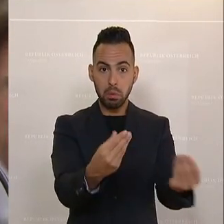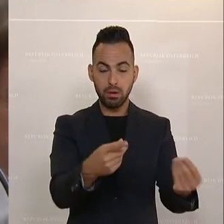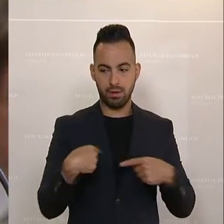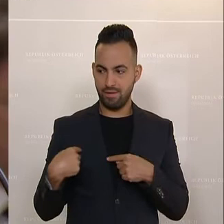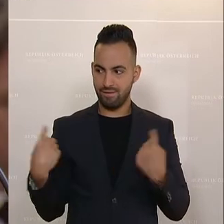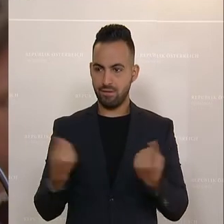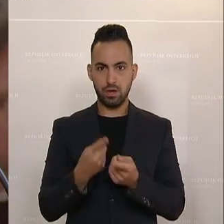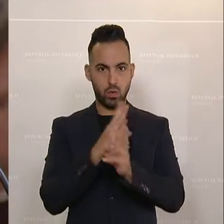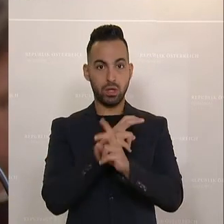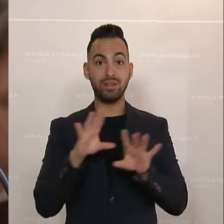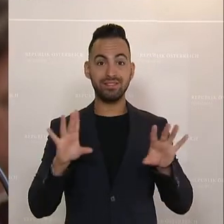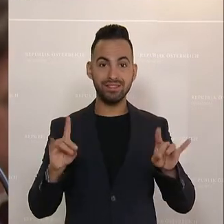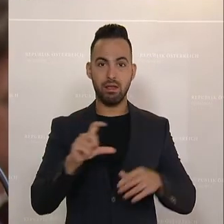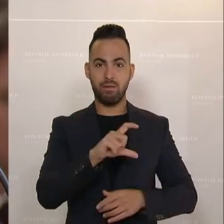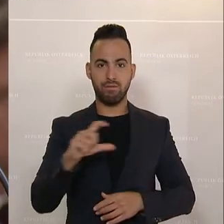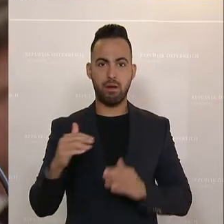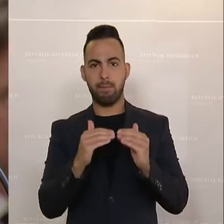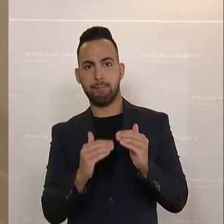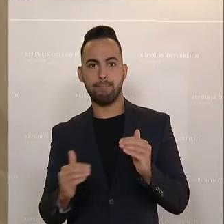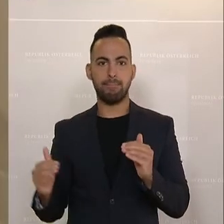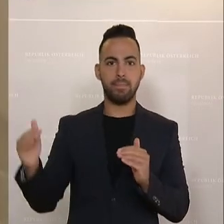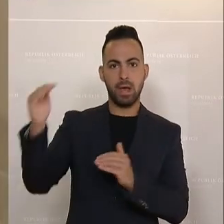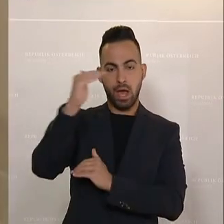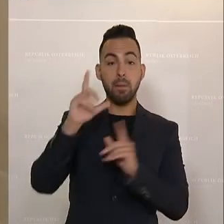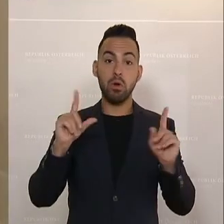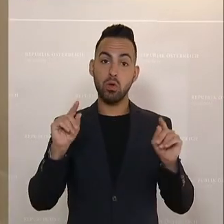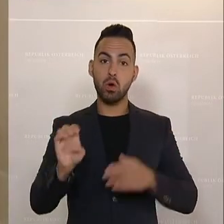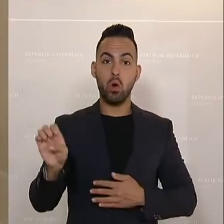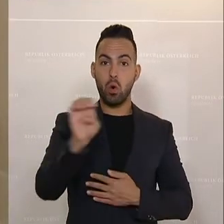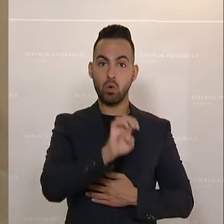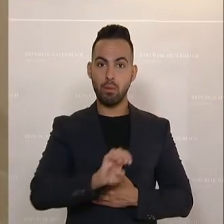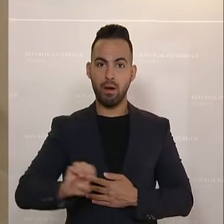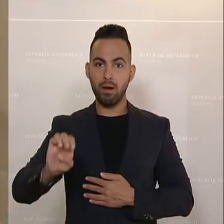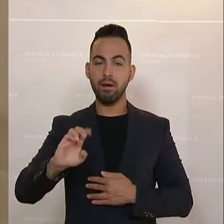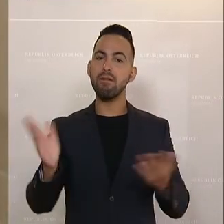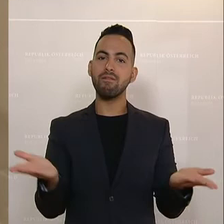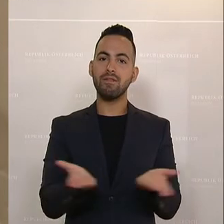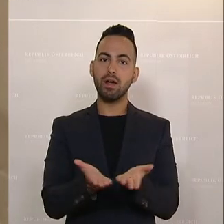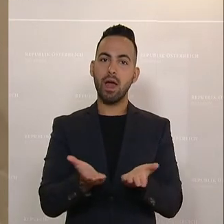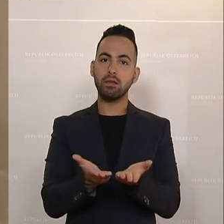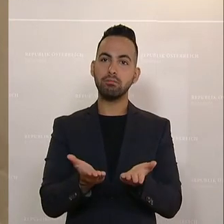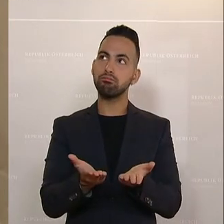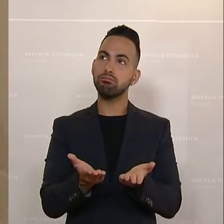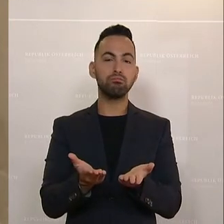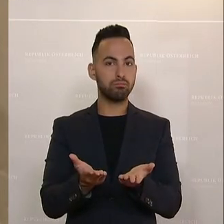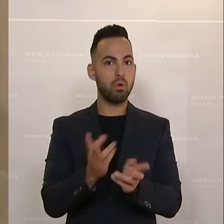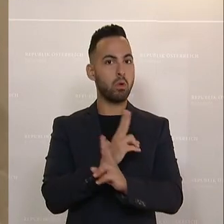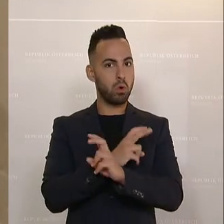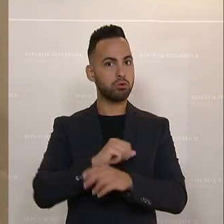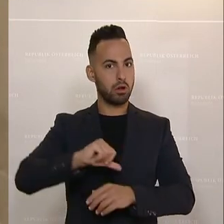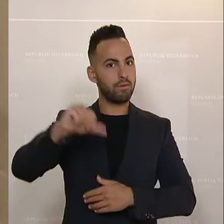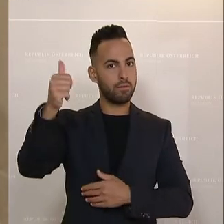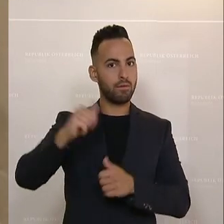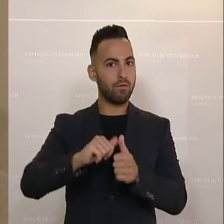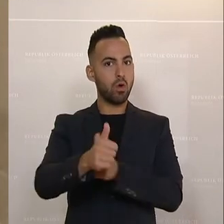Zehnfache davon. Also ich würde schon meinen, wir sind da im europäischen Vergleich auch mit anderen Ländern gut aufgestellt. Und noch einmal die Botschaft,